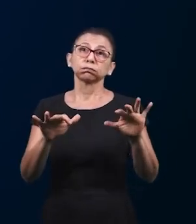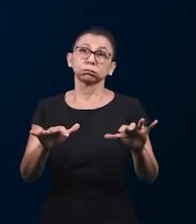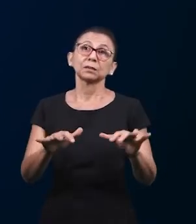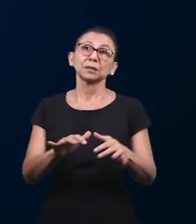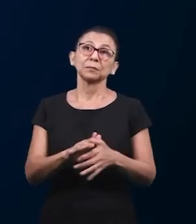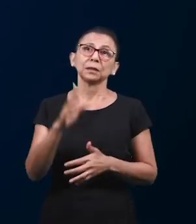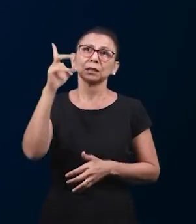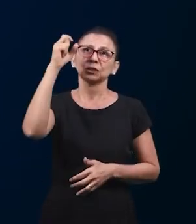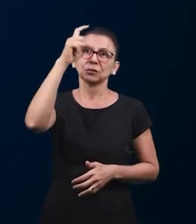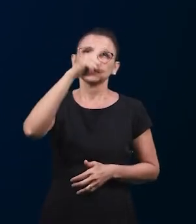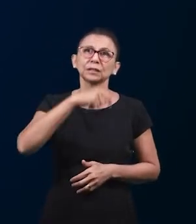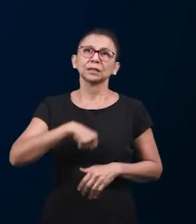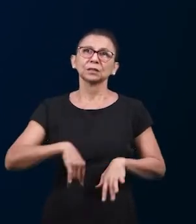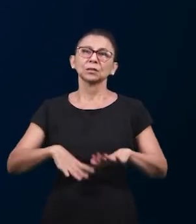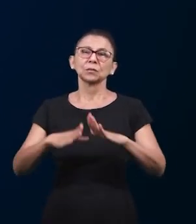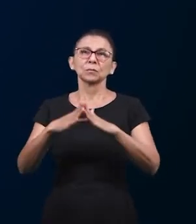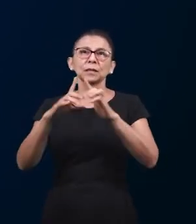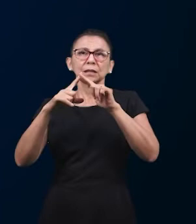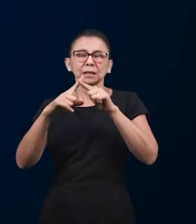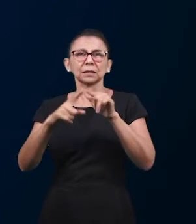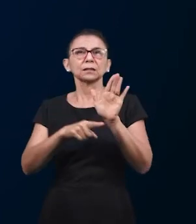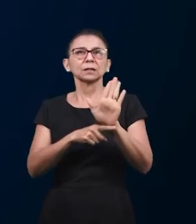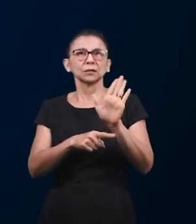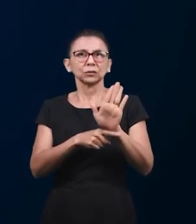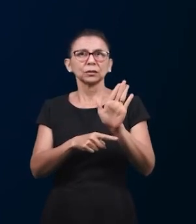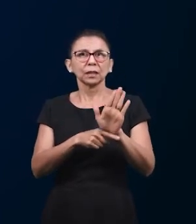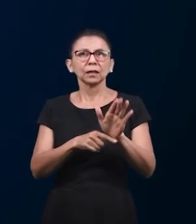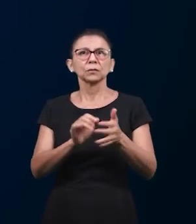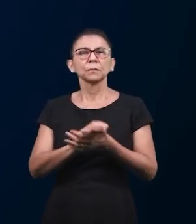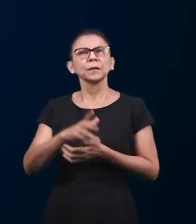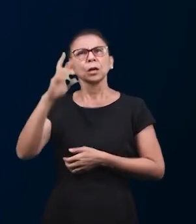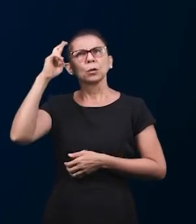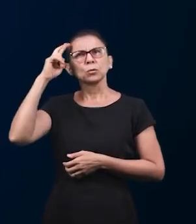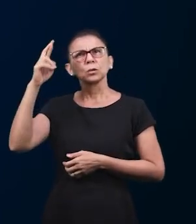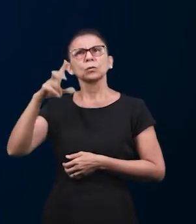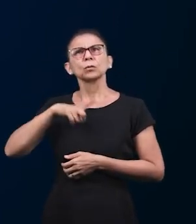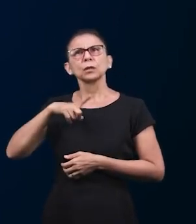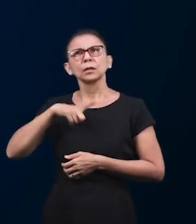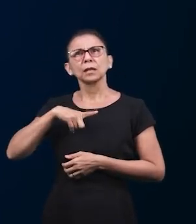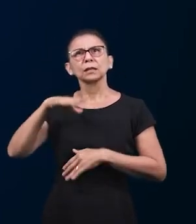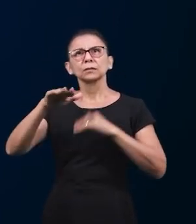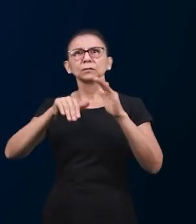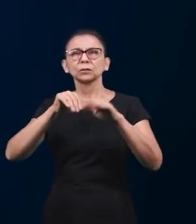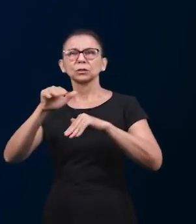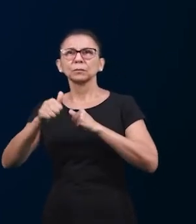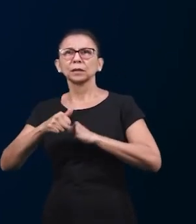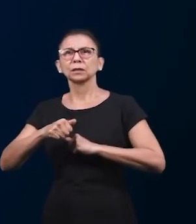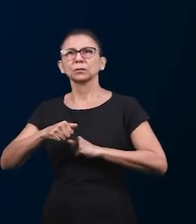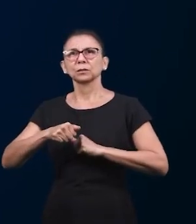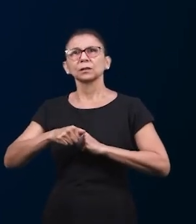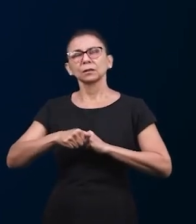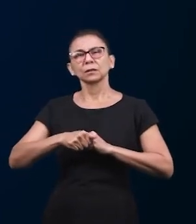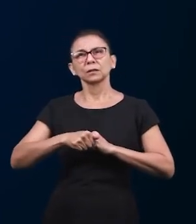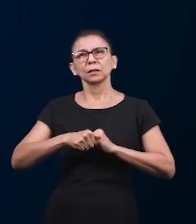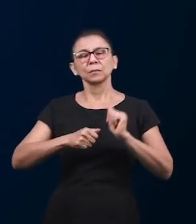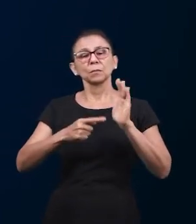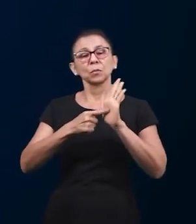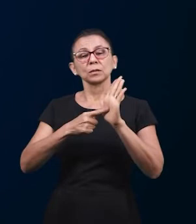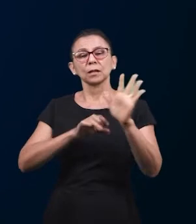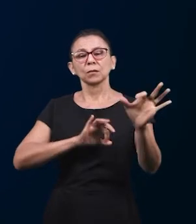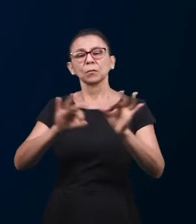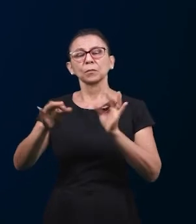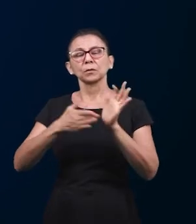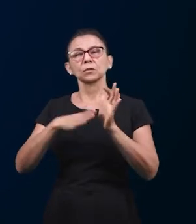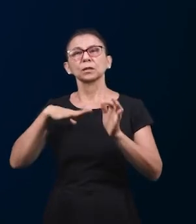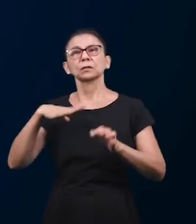однако для нас мы сейчас еще раз находимся в локдауне поэтому не можем посещать церковь но